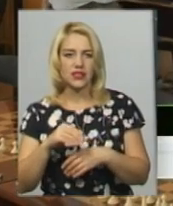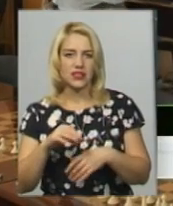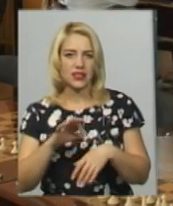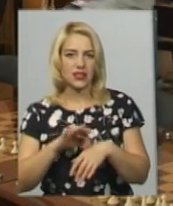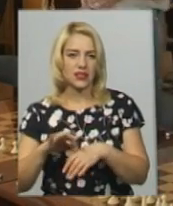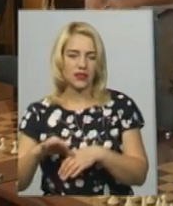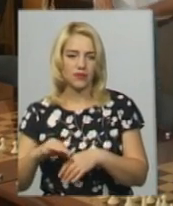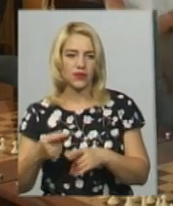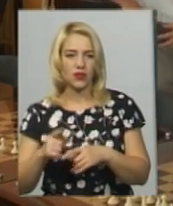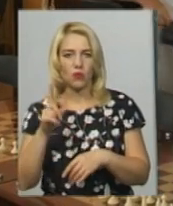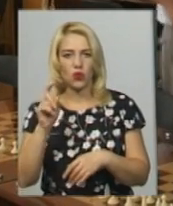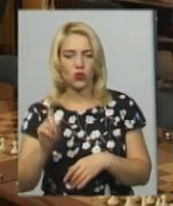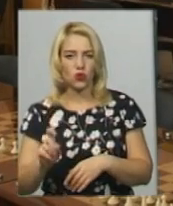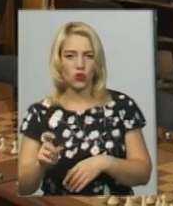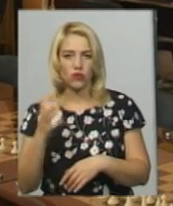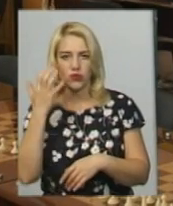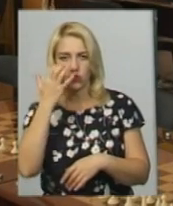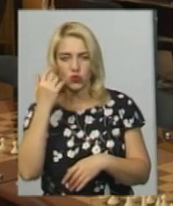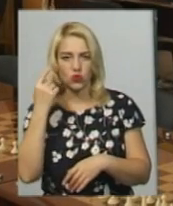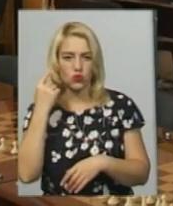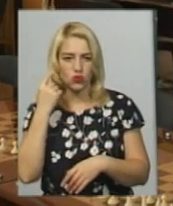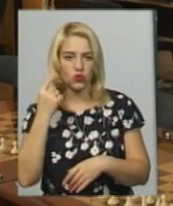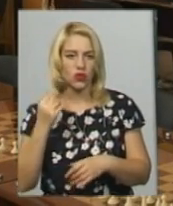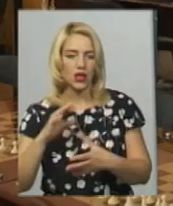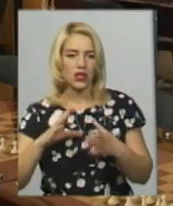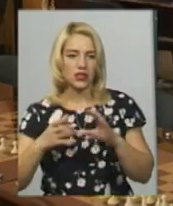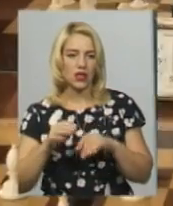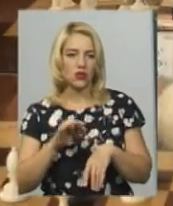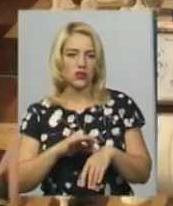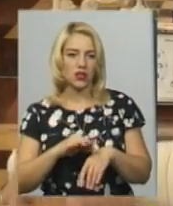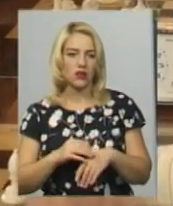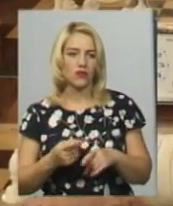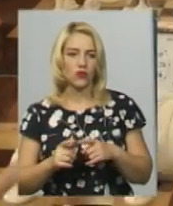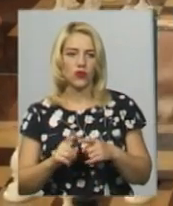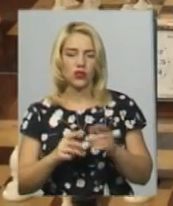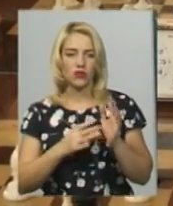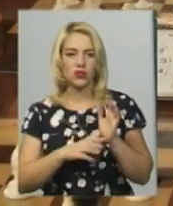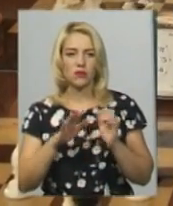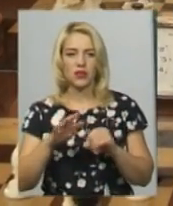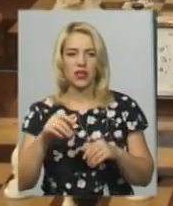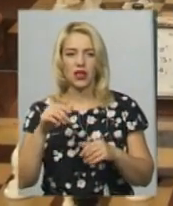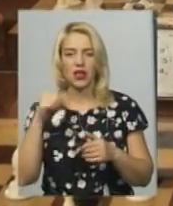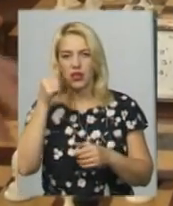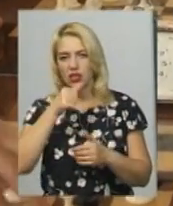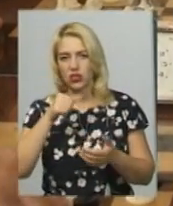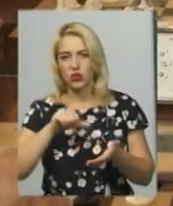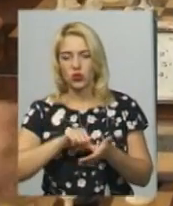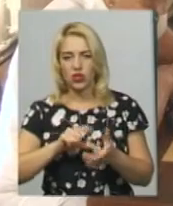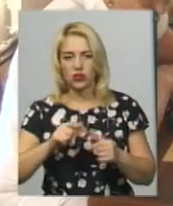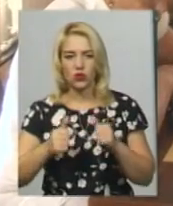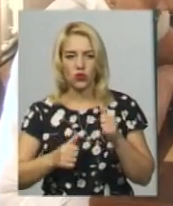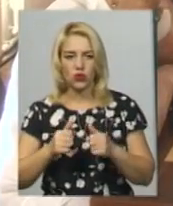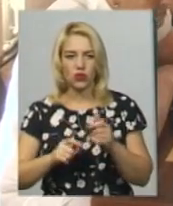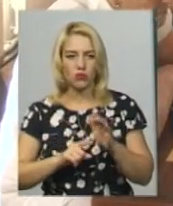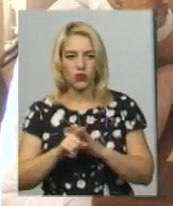Опорно-руху апарату, зору, слуху і загального захворювання. В 80-ти тирічній учасник турніру Василій Шостацький в